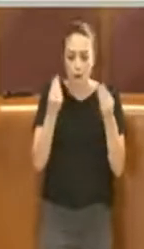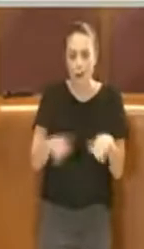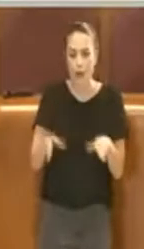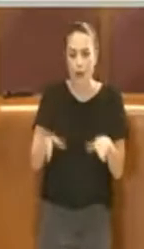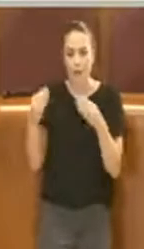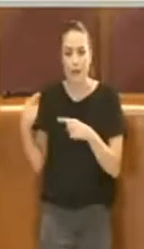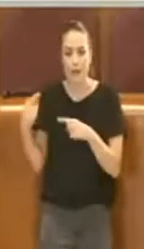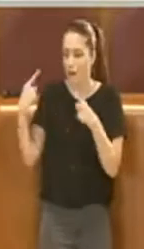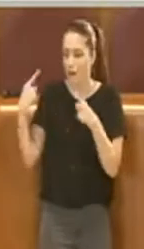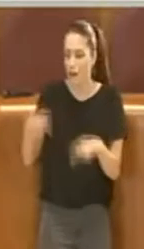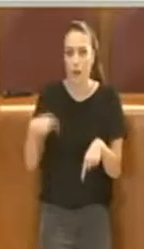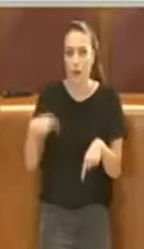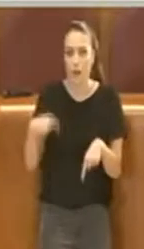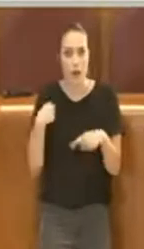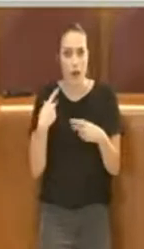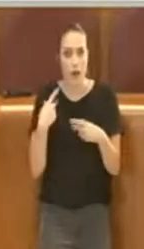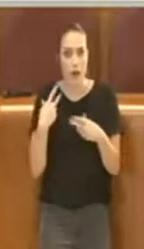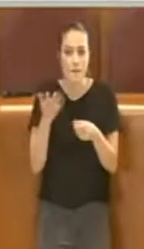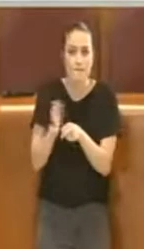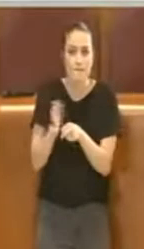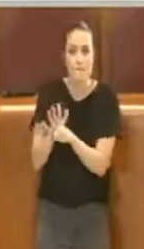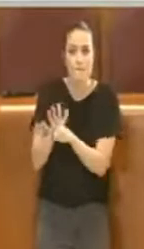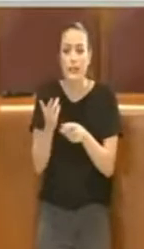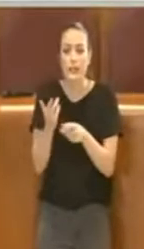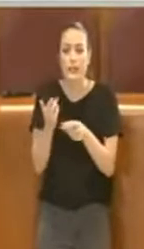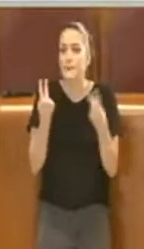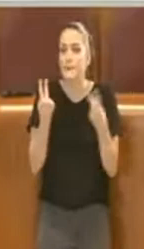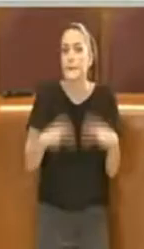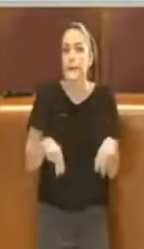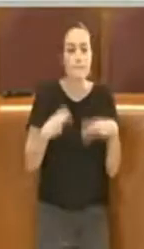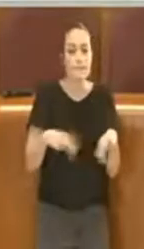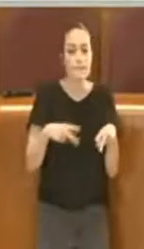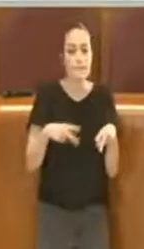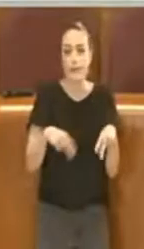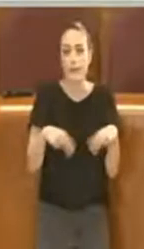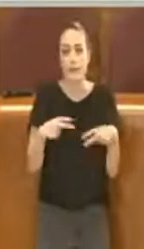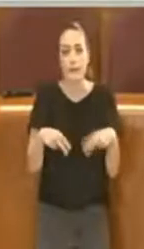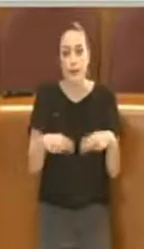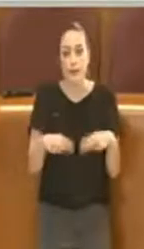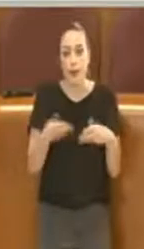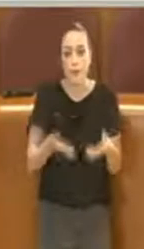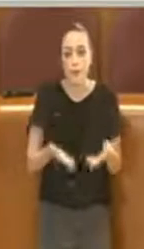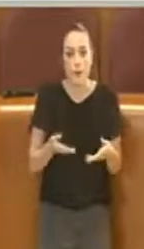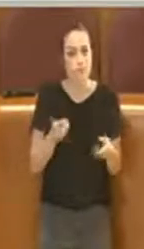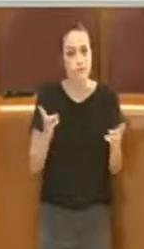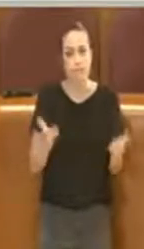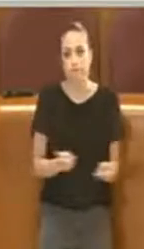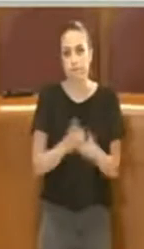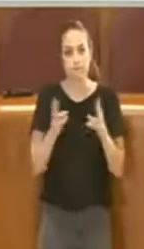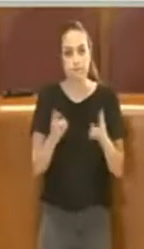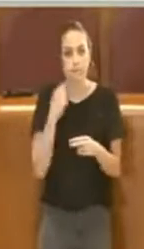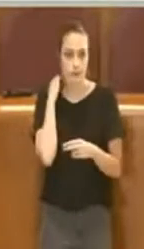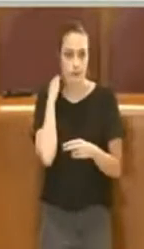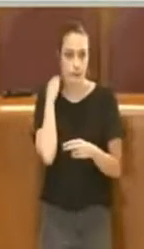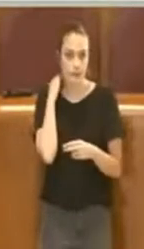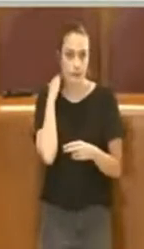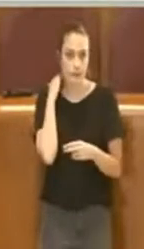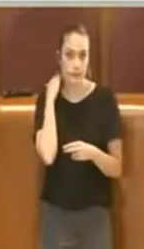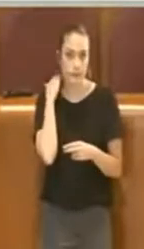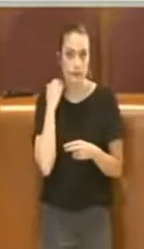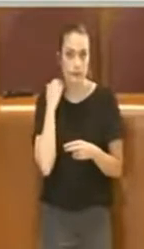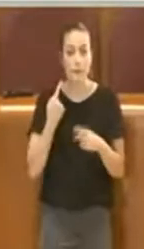subire in questo periodo ma non ce la farà in questo periodo, non ce la farà ora, ecco perché siamo dovuti